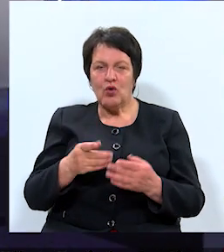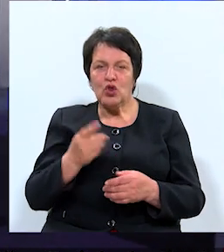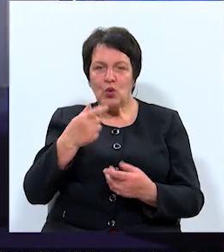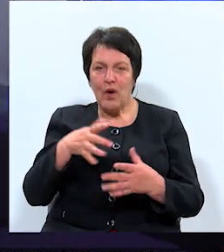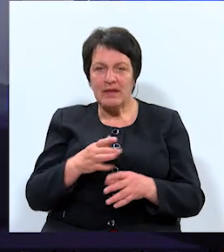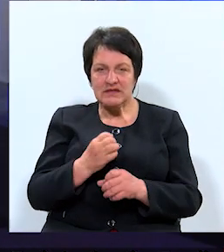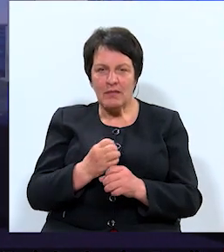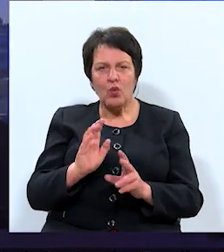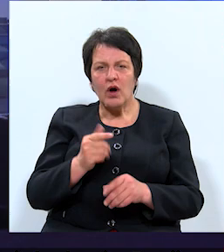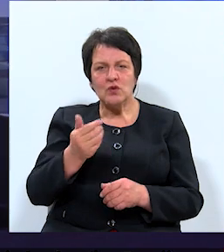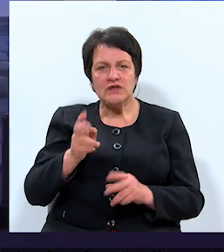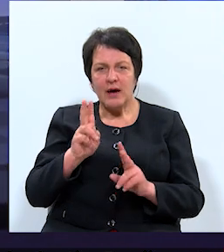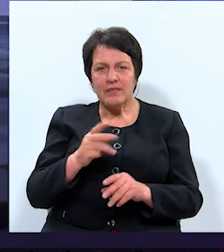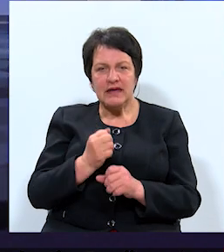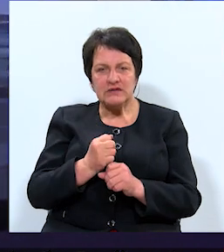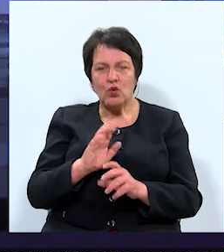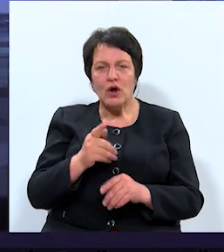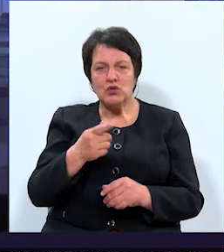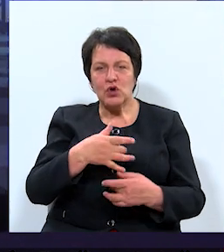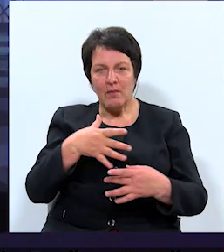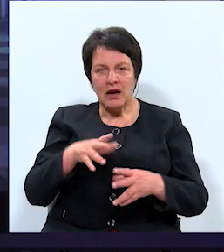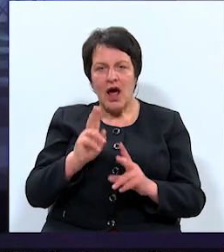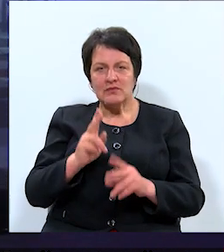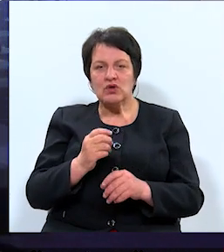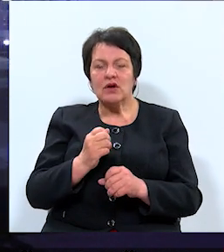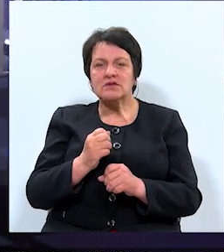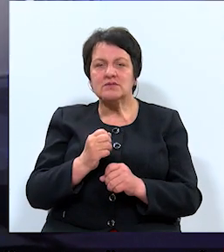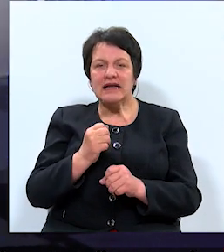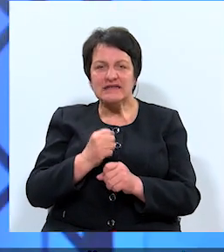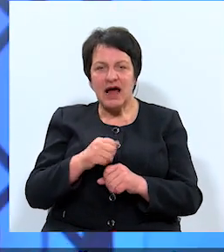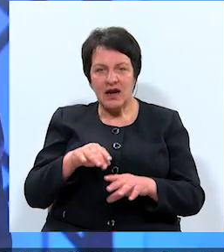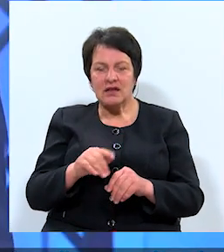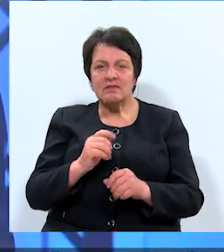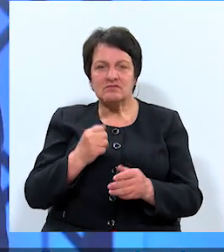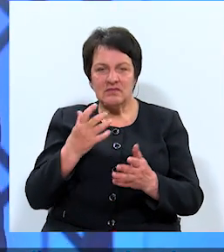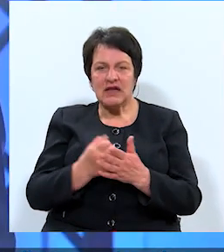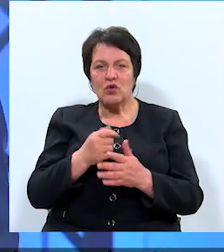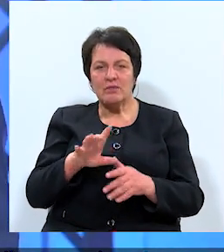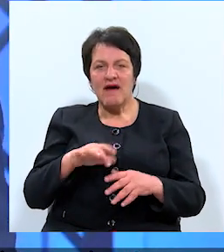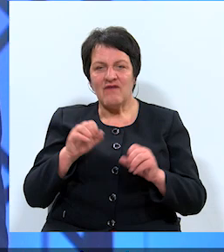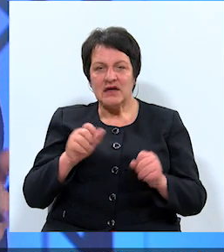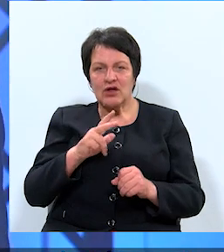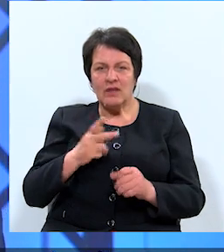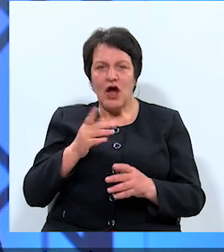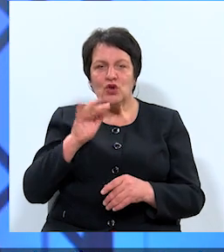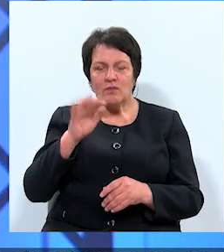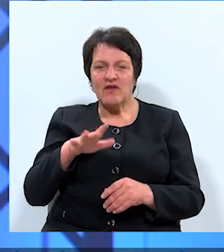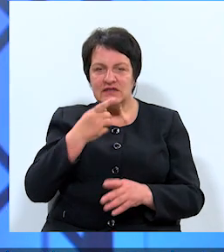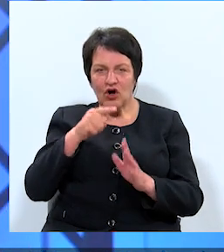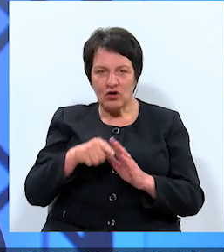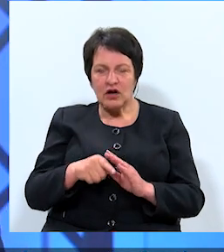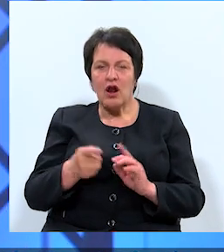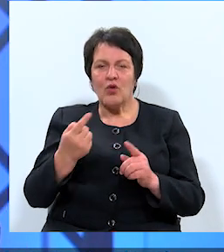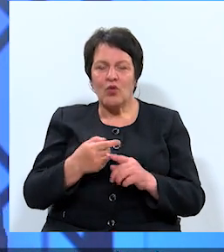apsolāties izdarīt, ko jūsu partija apņemas izdarīt, tiekot pie varas Daugavpilī, lai turpmāk valsts kontrolēju, kur nu vēl korupcijas